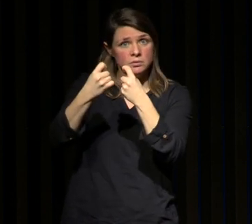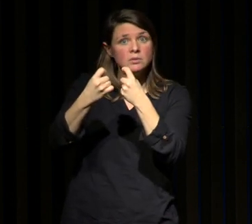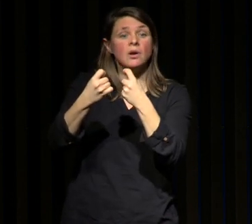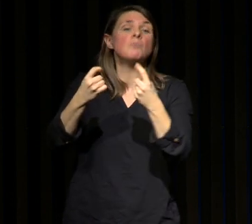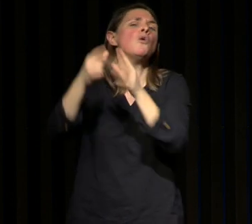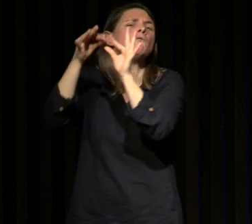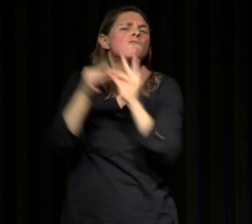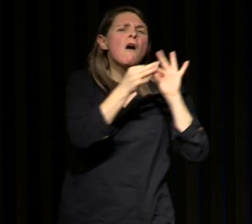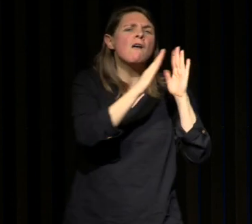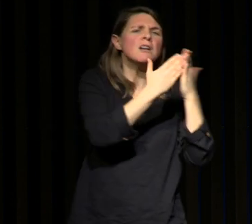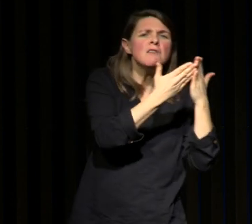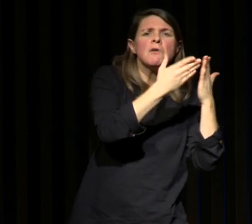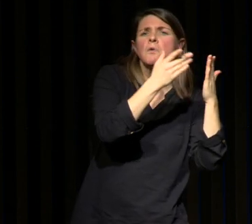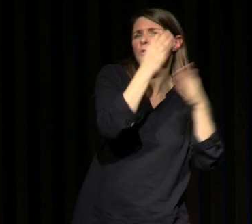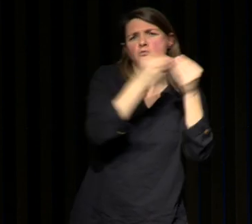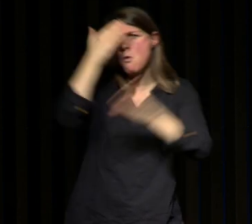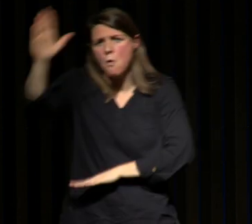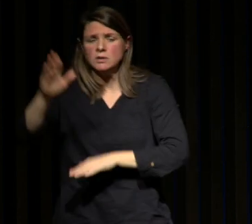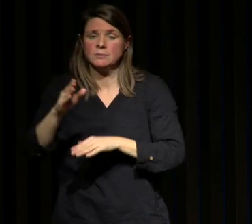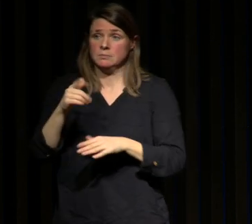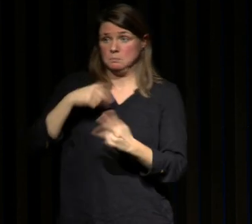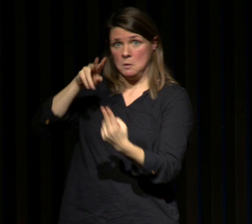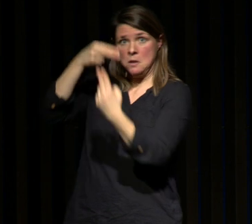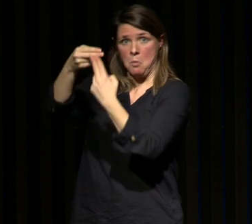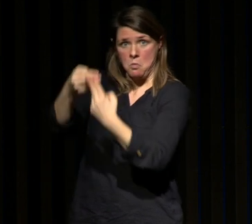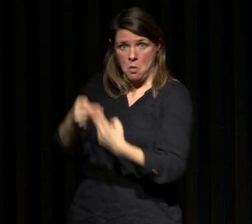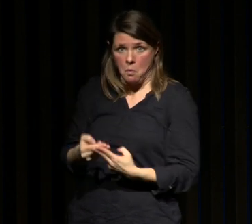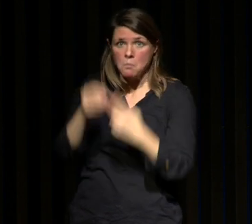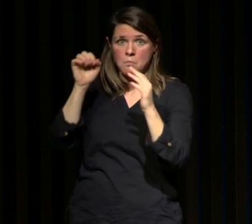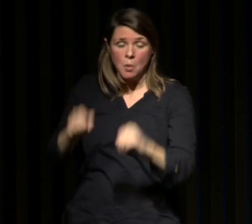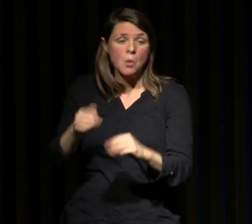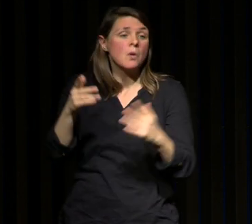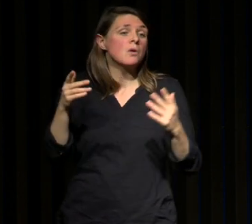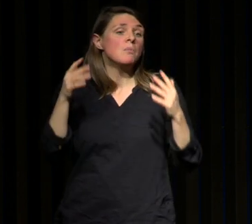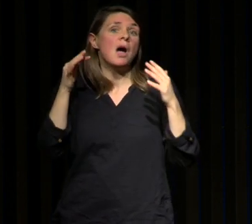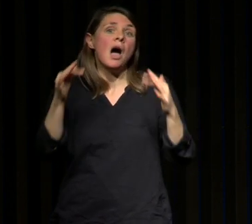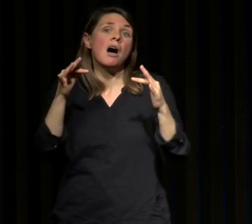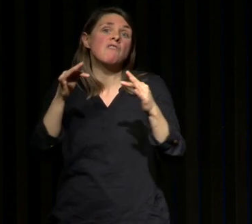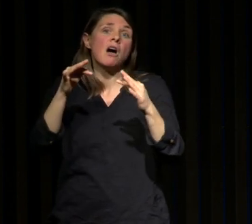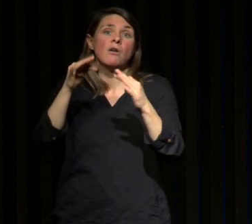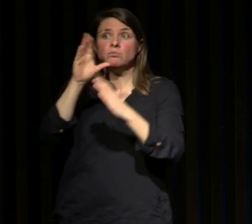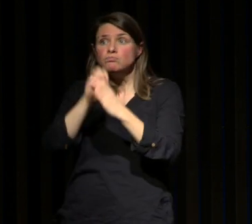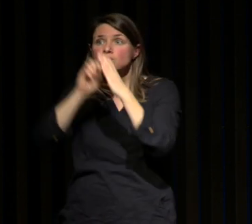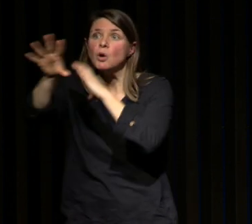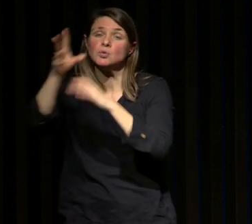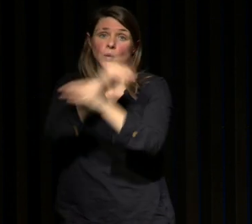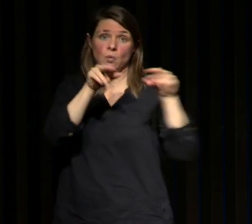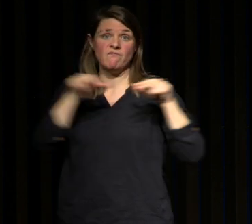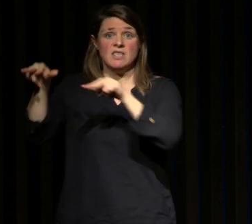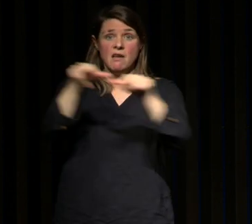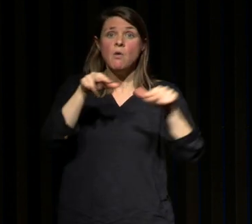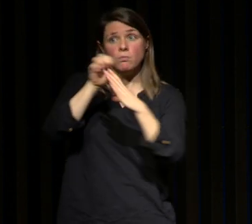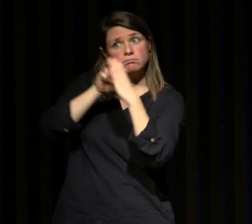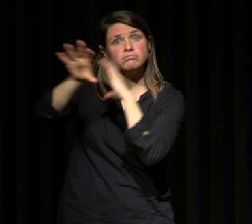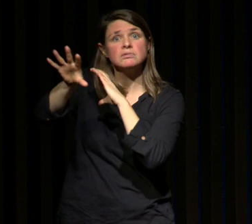livre anti-fatigue mais que je traite et j'amène des réponses soit sous forme de post soit sous forme de vidéos et donc